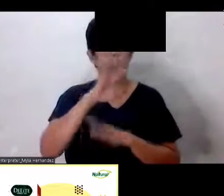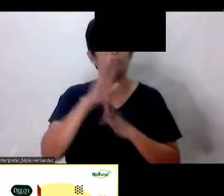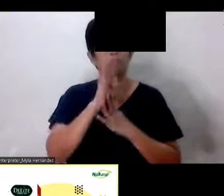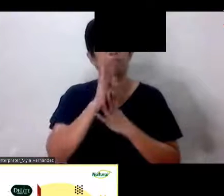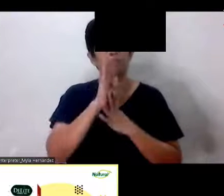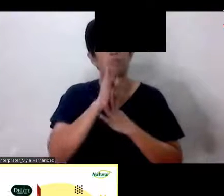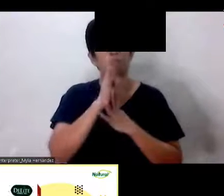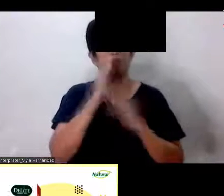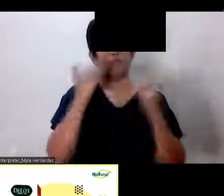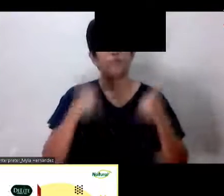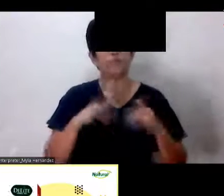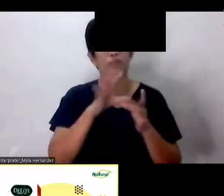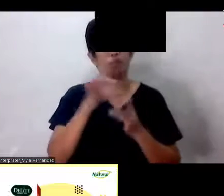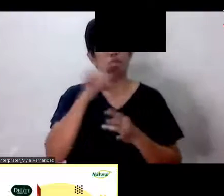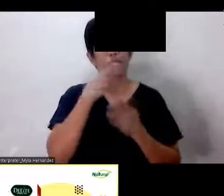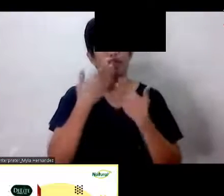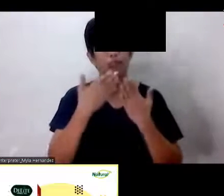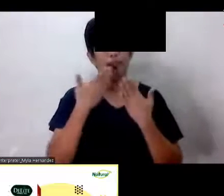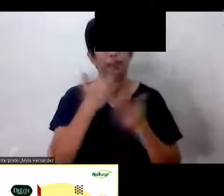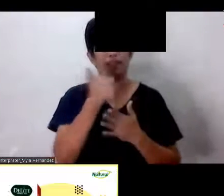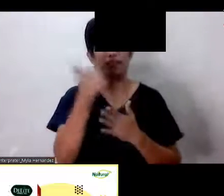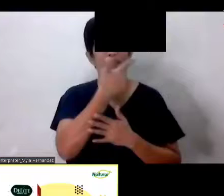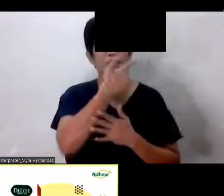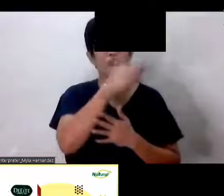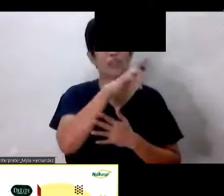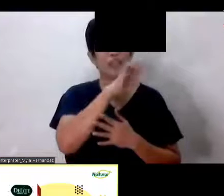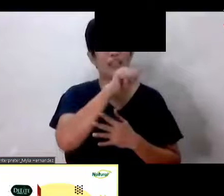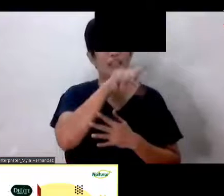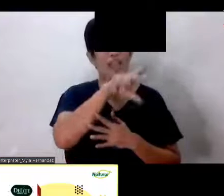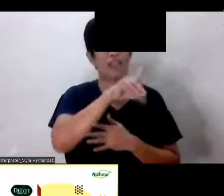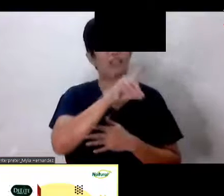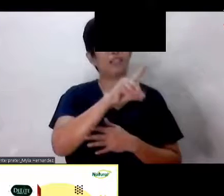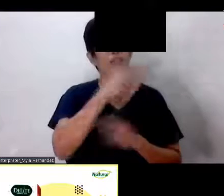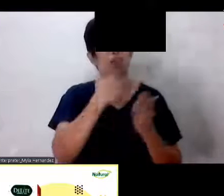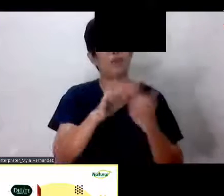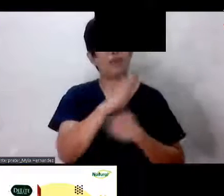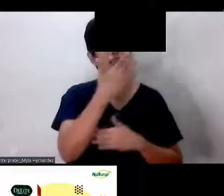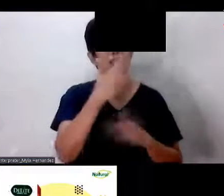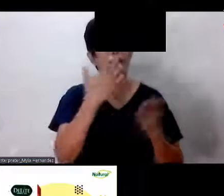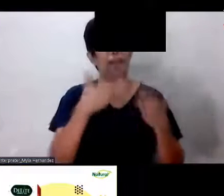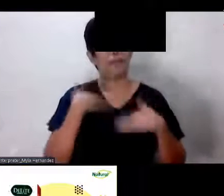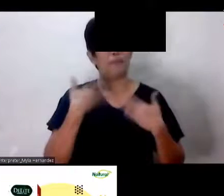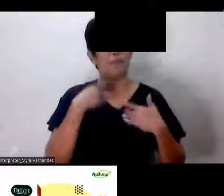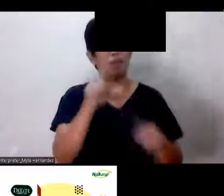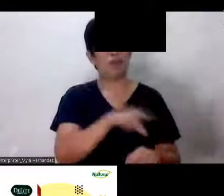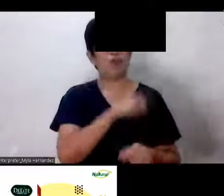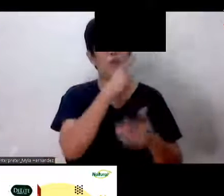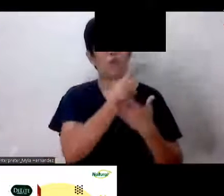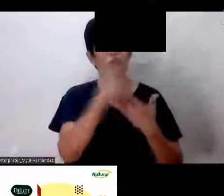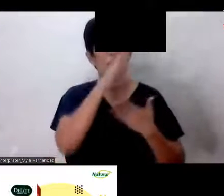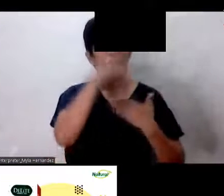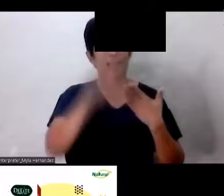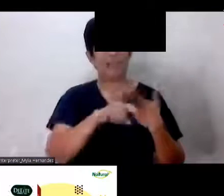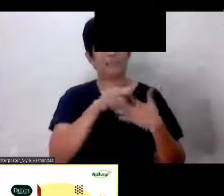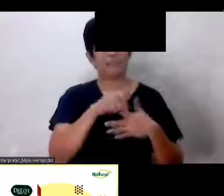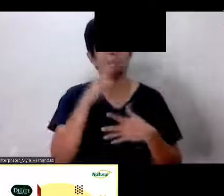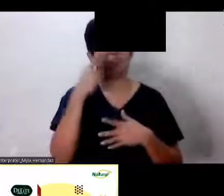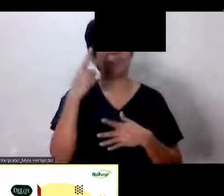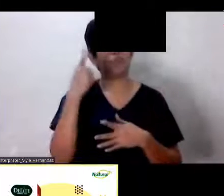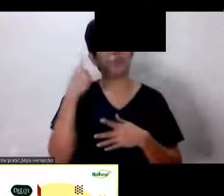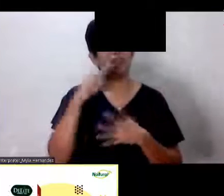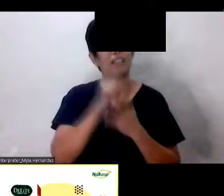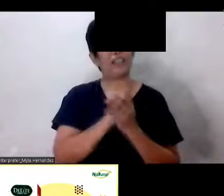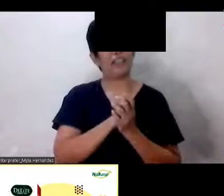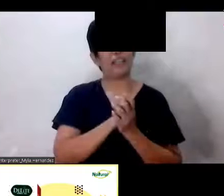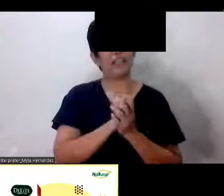Gerald Good morning And blessed Happy long weekend Sa lahat Prepping for Antipolarize Okay kasi Biker po